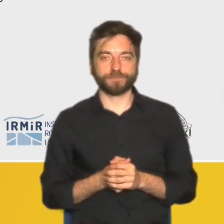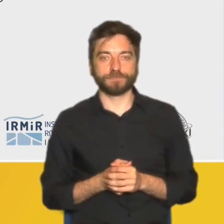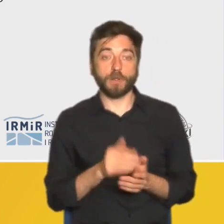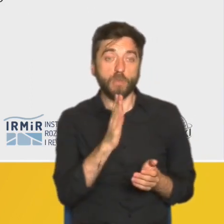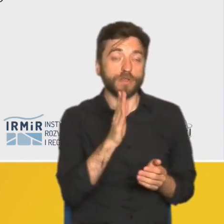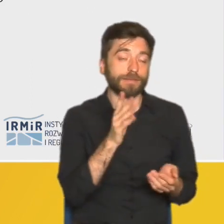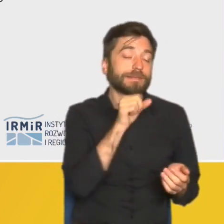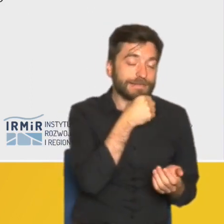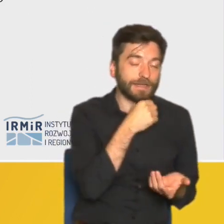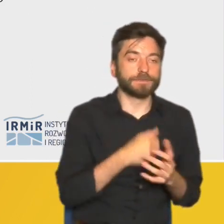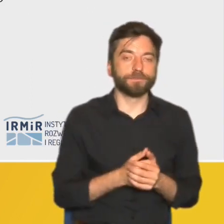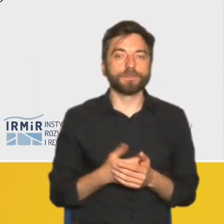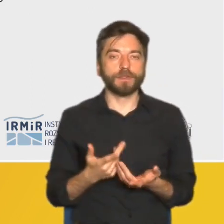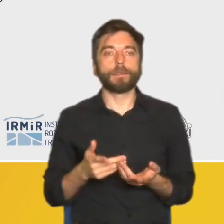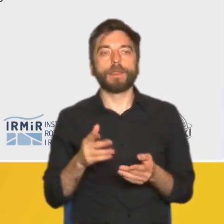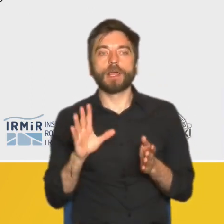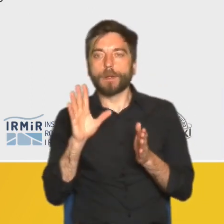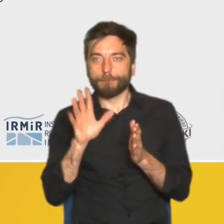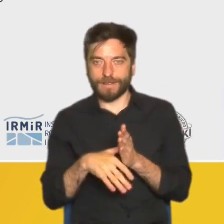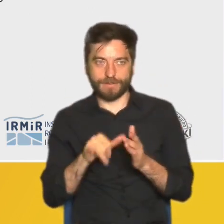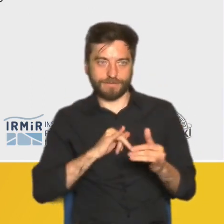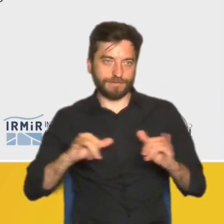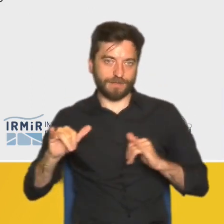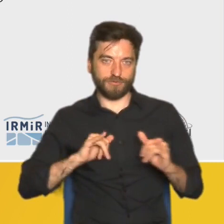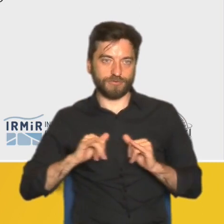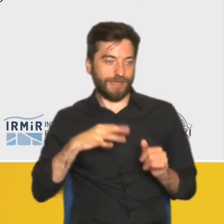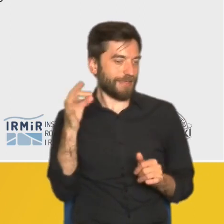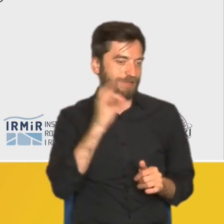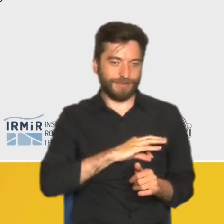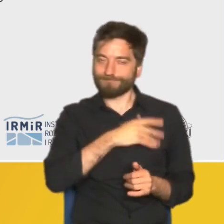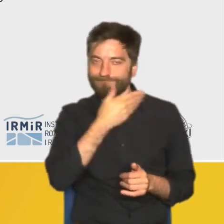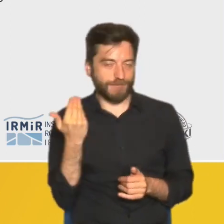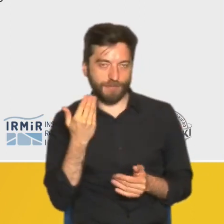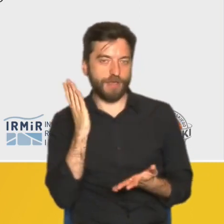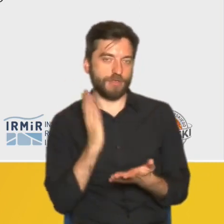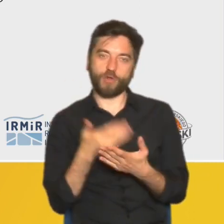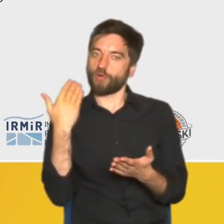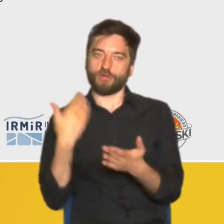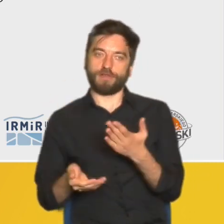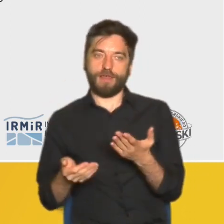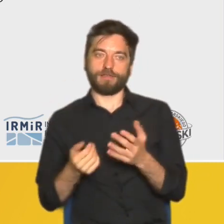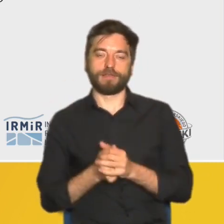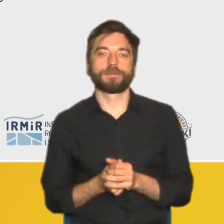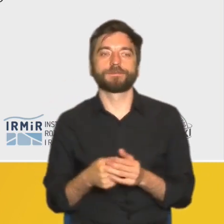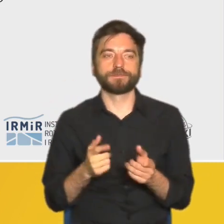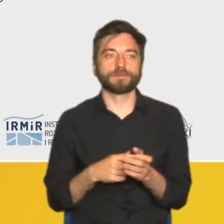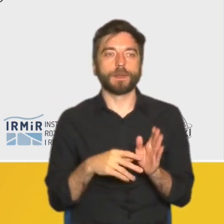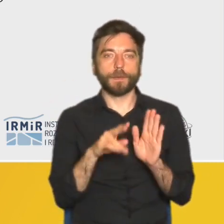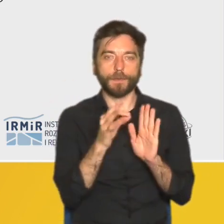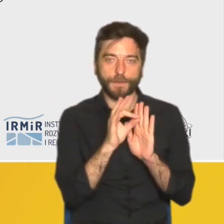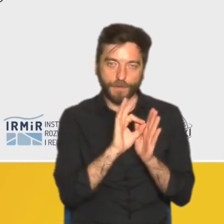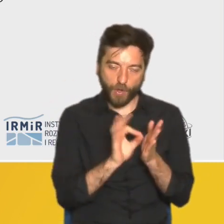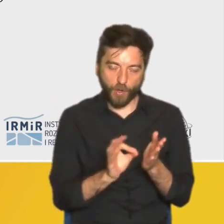Kiedy rozmawialiśmy z przedstawicielami miasta, oni nie mówili o żadnych zyskach, mówili w zasadzie tylko o stratach i stworzyli taki dosyć